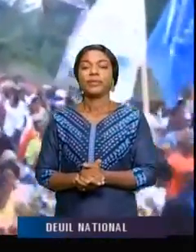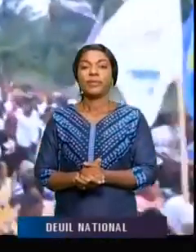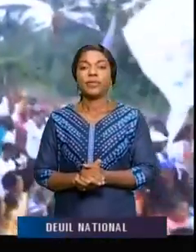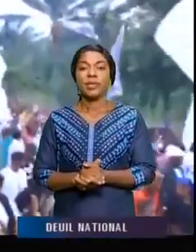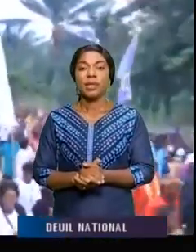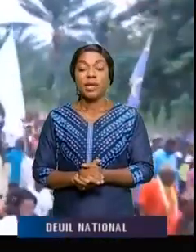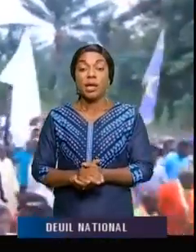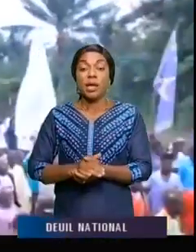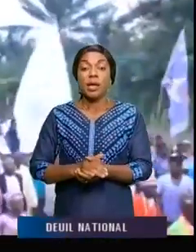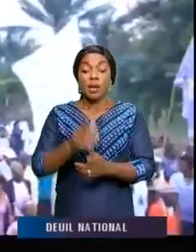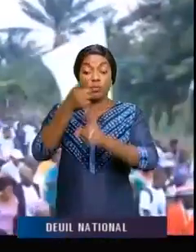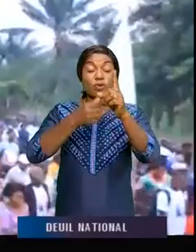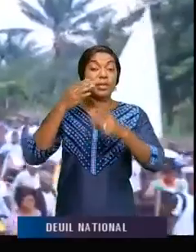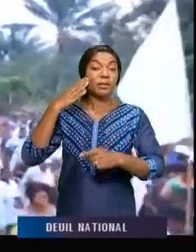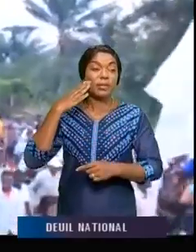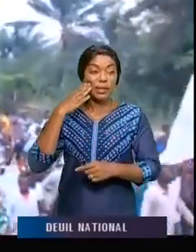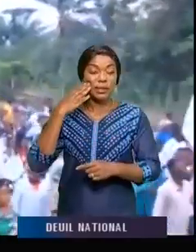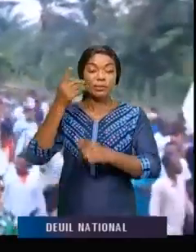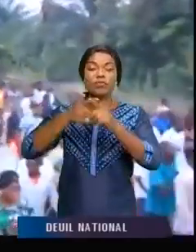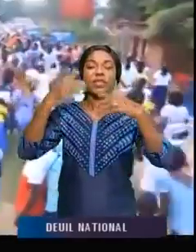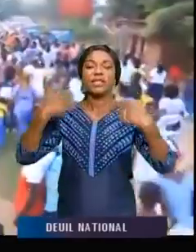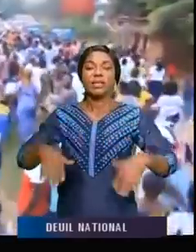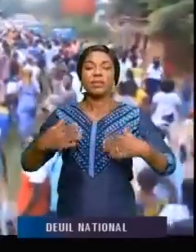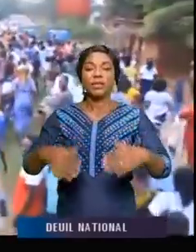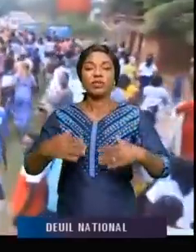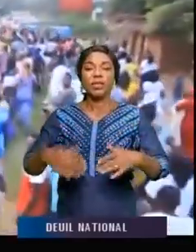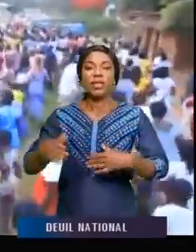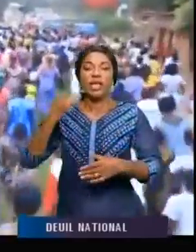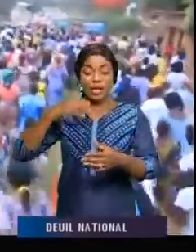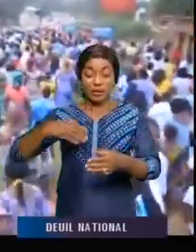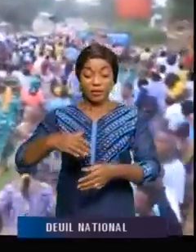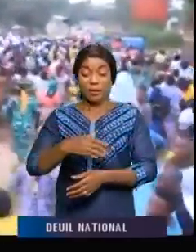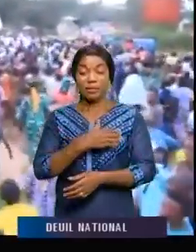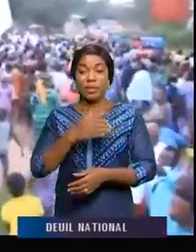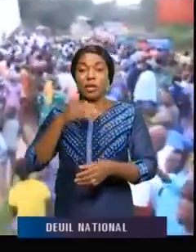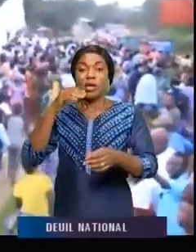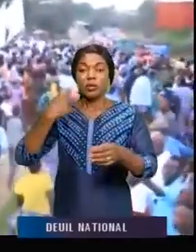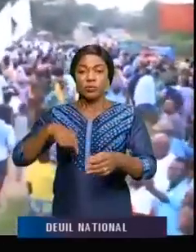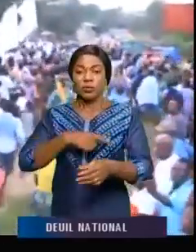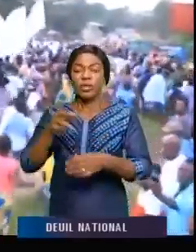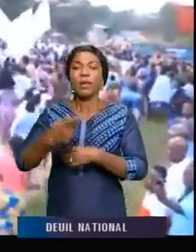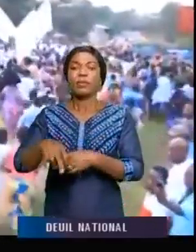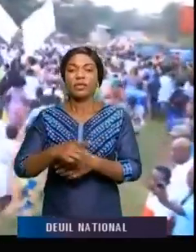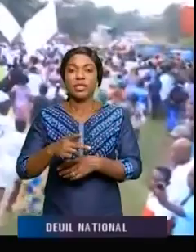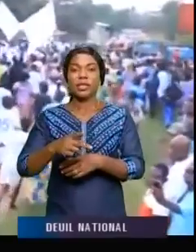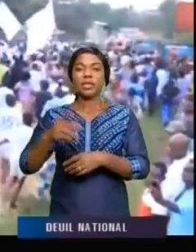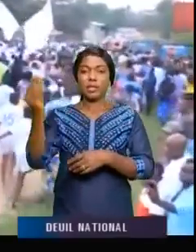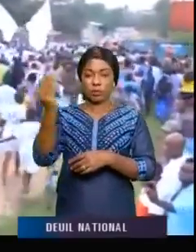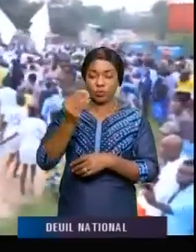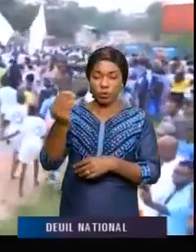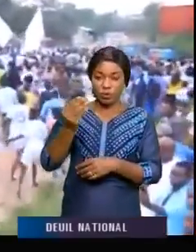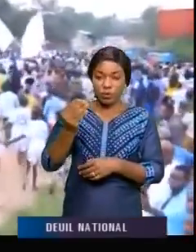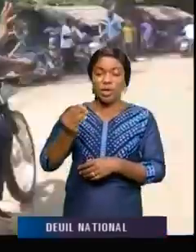Mars, mois de la magnificence de la femme m célébrée à Boulungou. Nous sommes dans la province du Kuelou. Les femmes de ce coin de la République